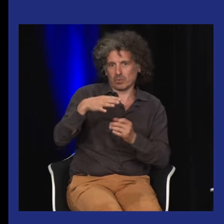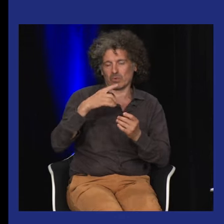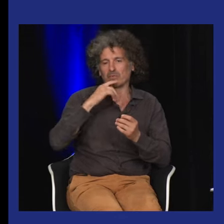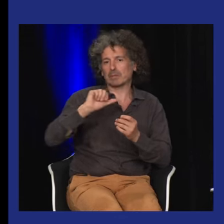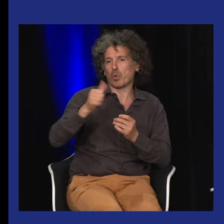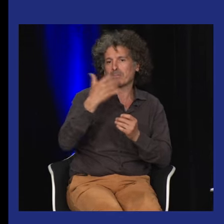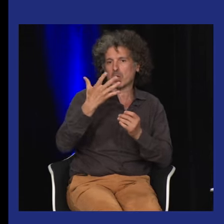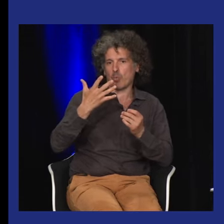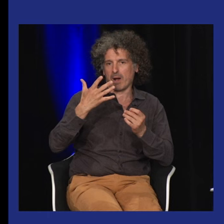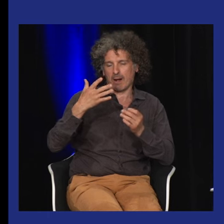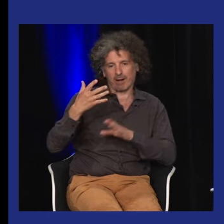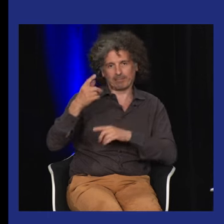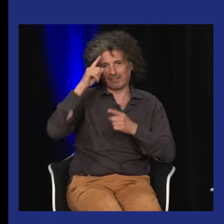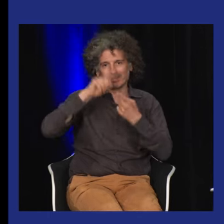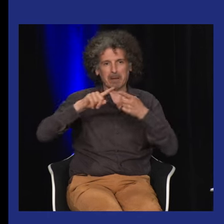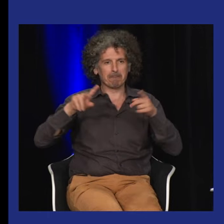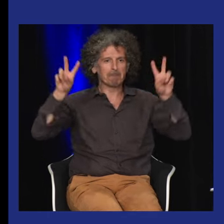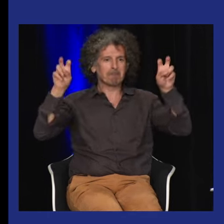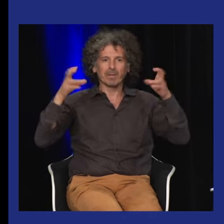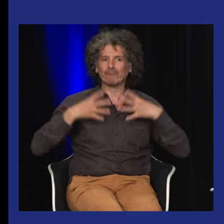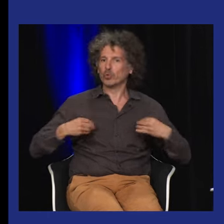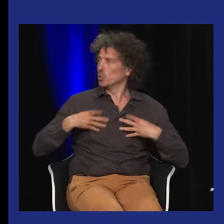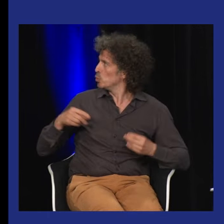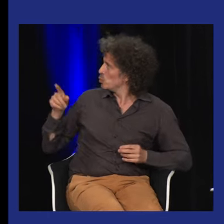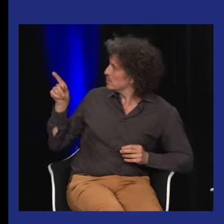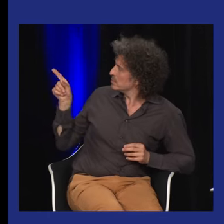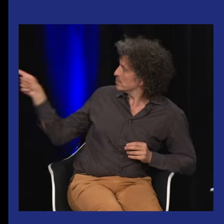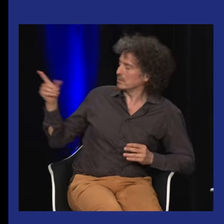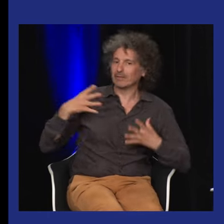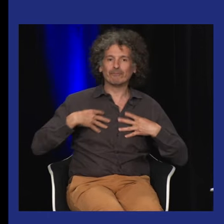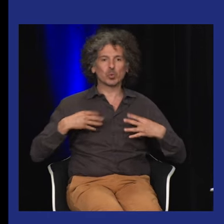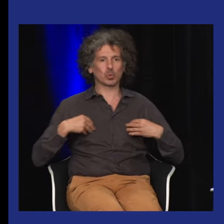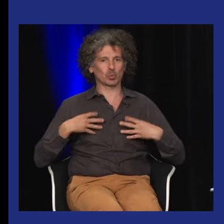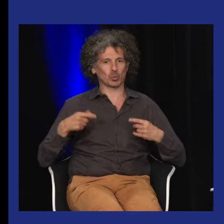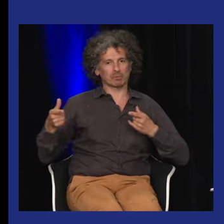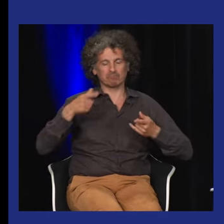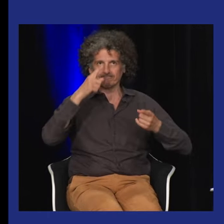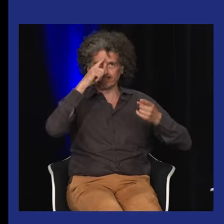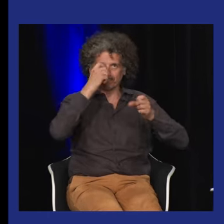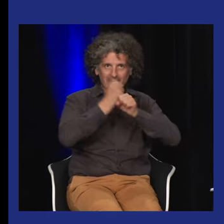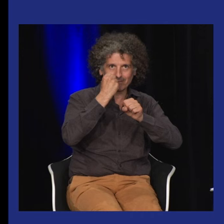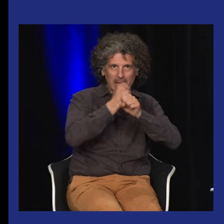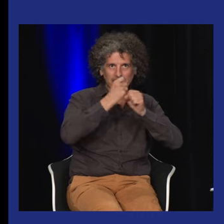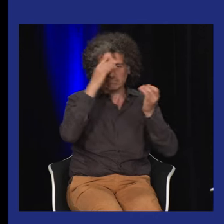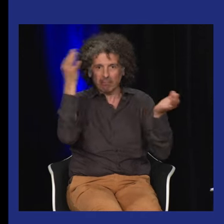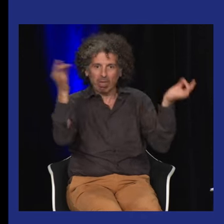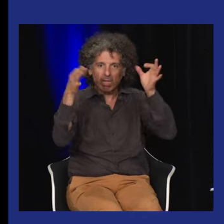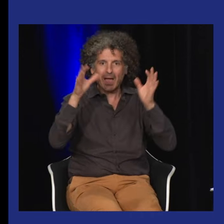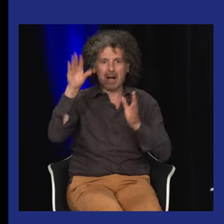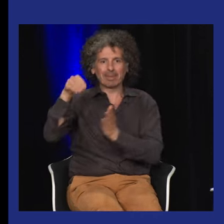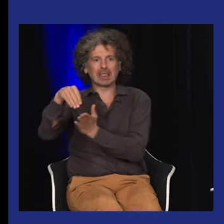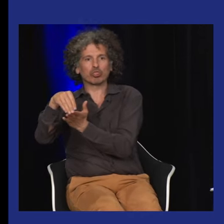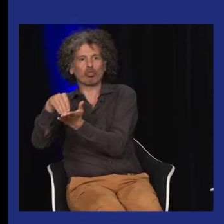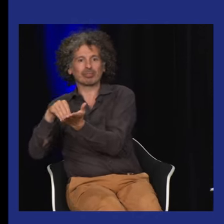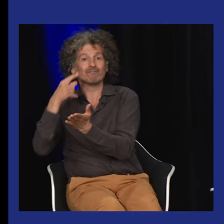une artiste qui elle-même a créé un un chansigne qui s'appelle Fourrure et